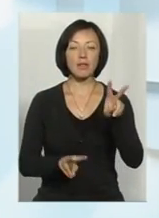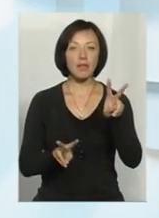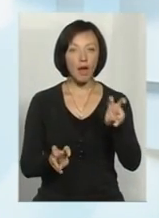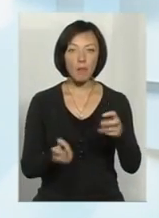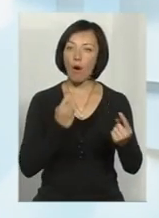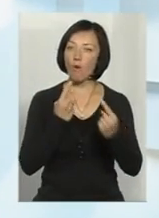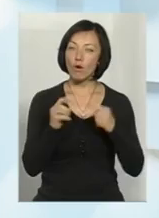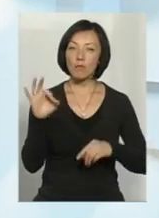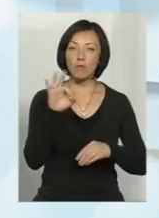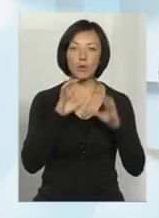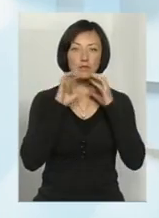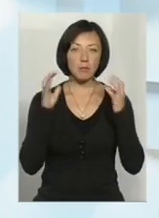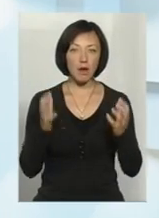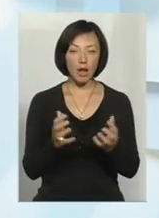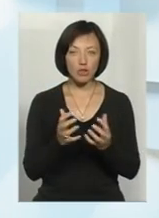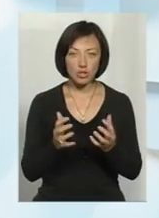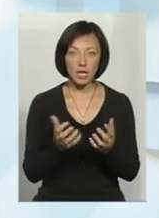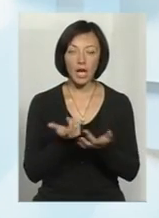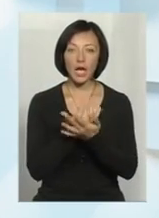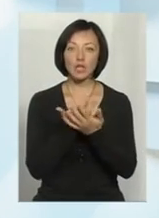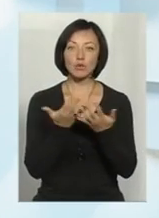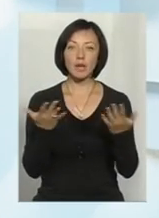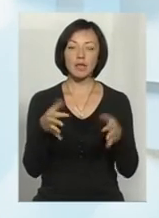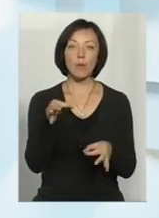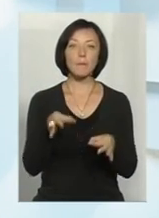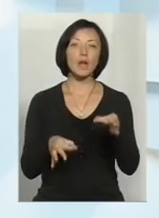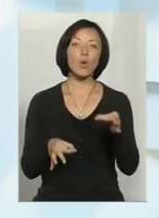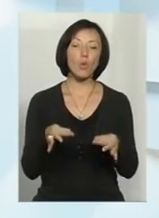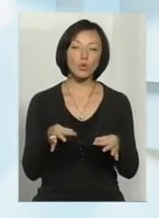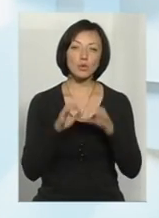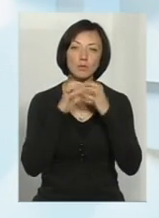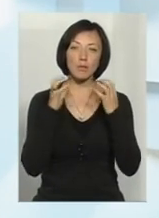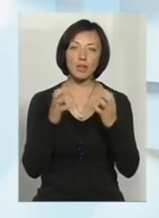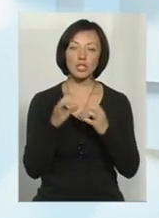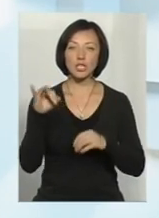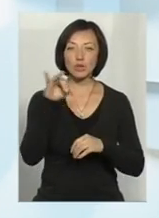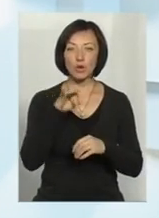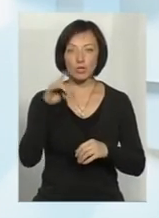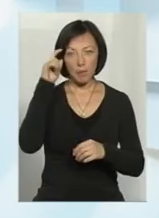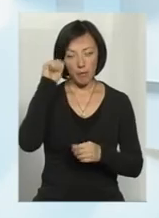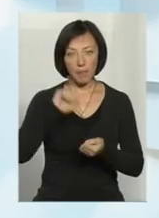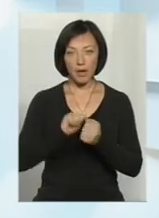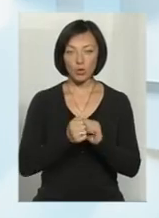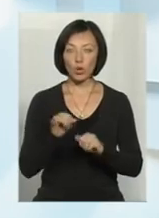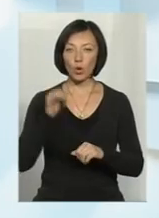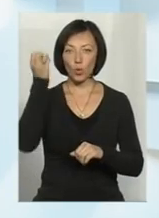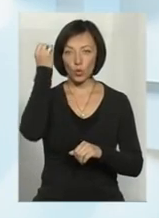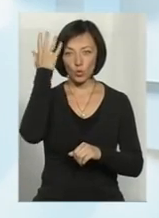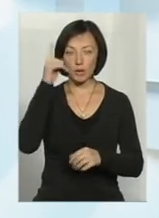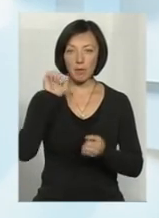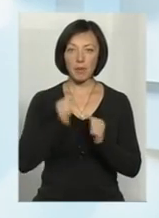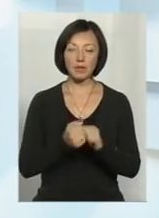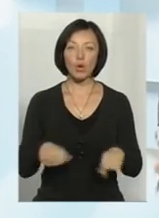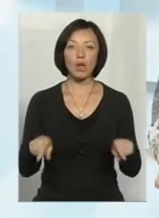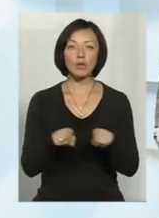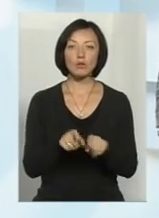говоримо про збереження різноманіття природного, збереження історичних пам'яток і культурних пам'яток, а